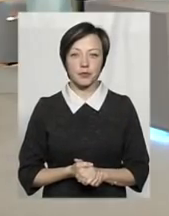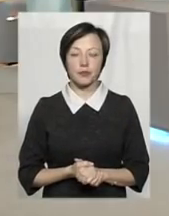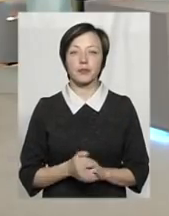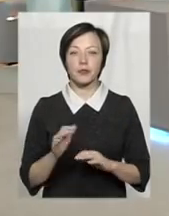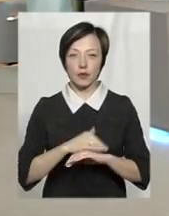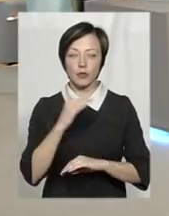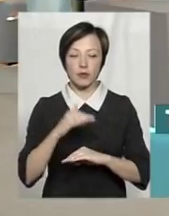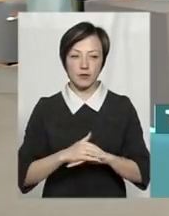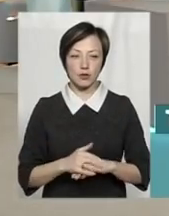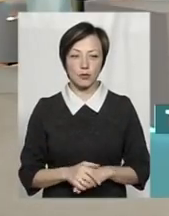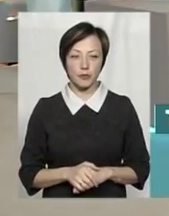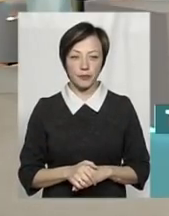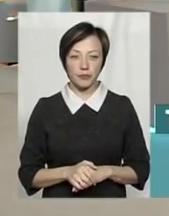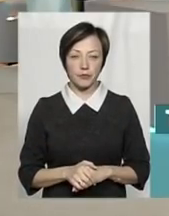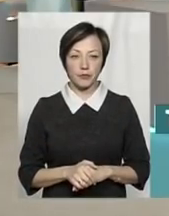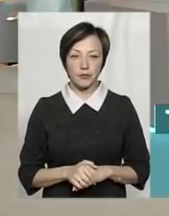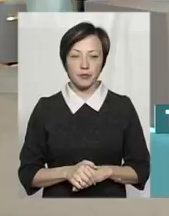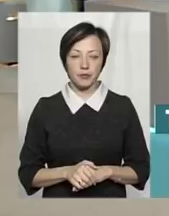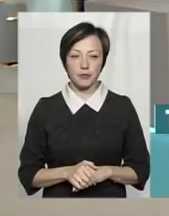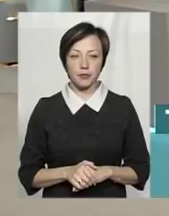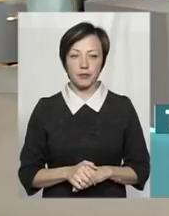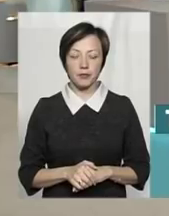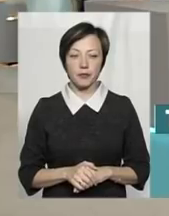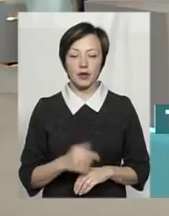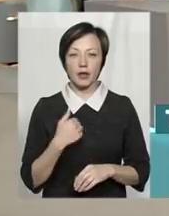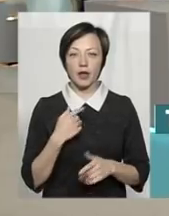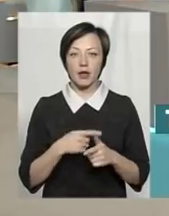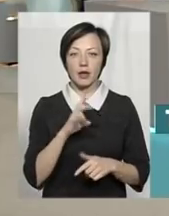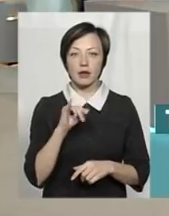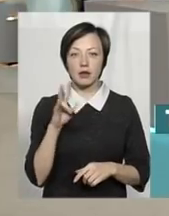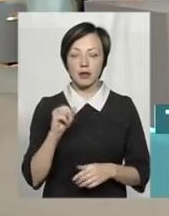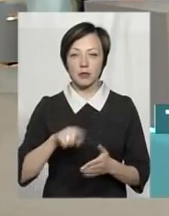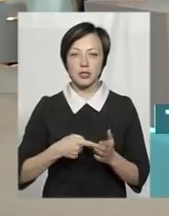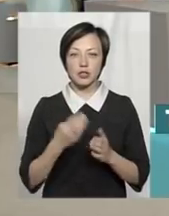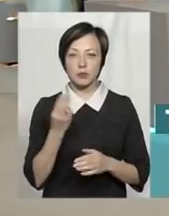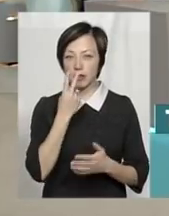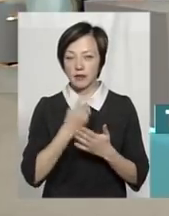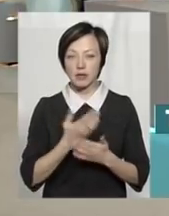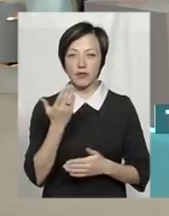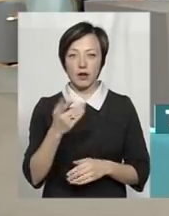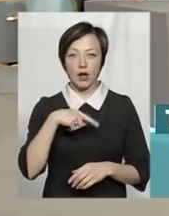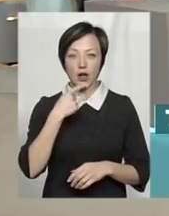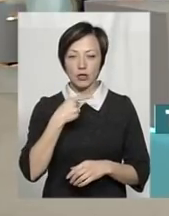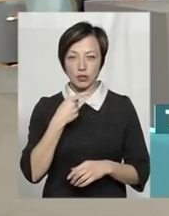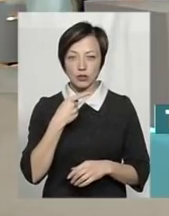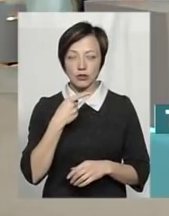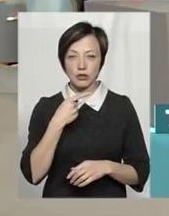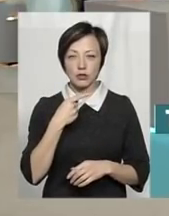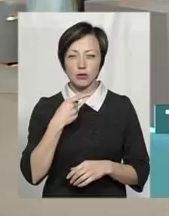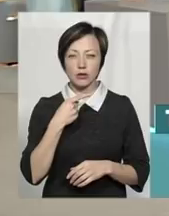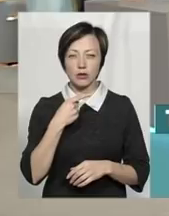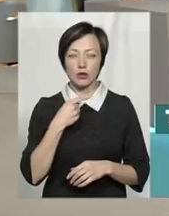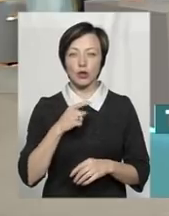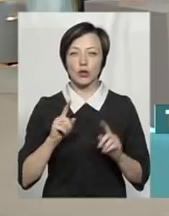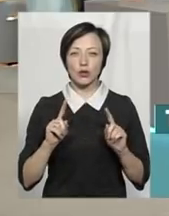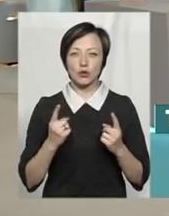Доброго вечора. Доброго вечора. Ніна, я в Шепетівки. Об'єдеться, ви казаєте, той постійно постійно казає, що